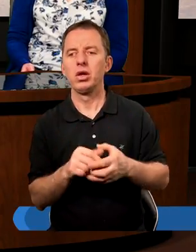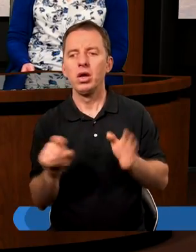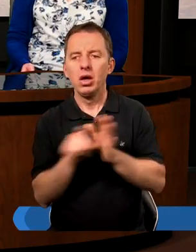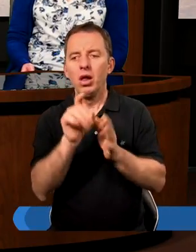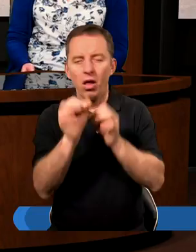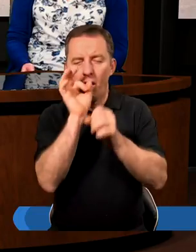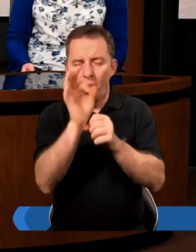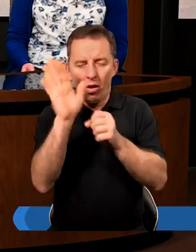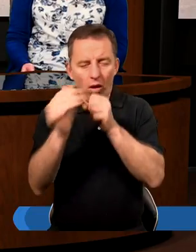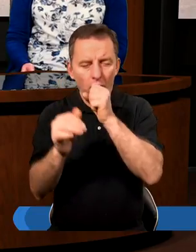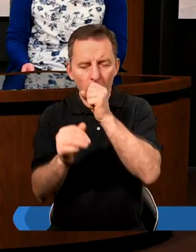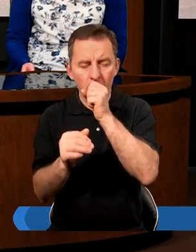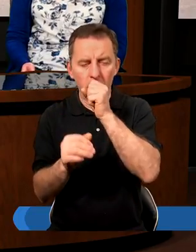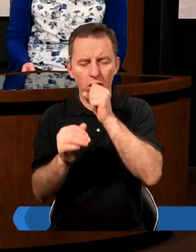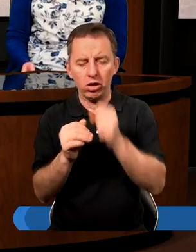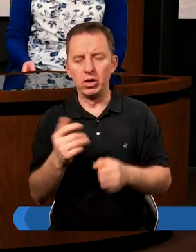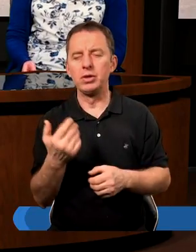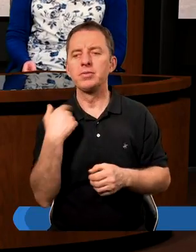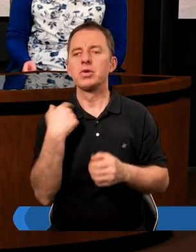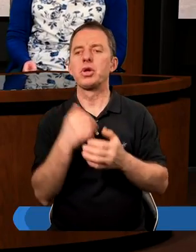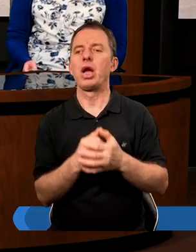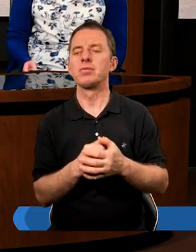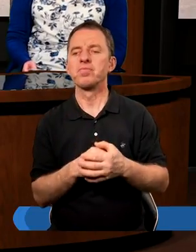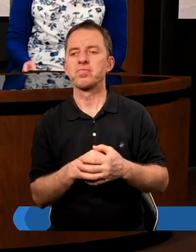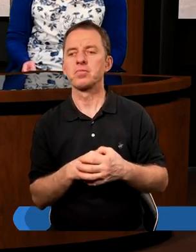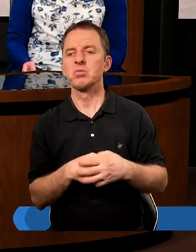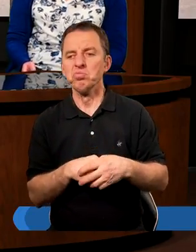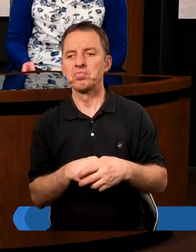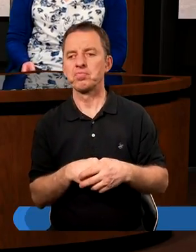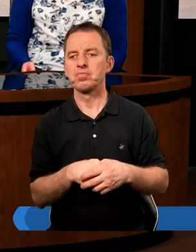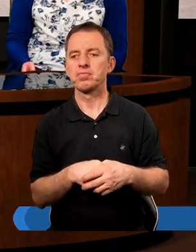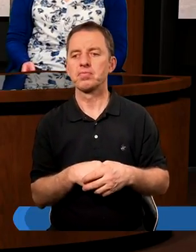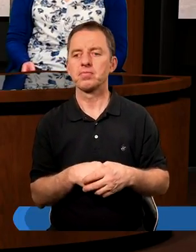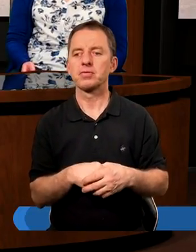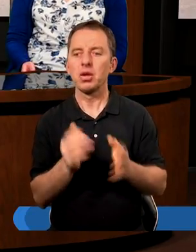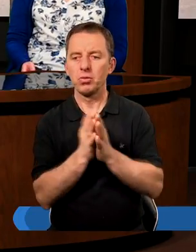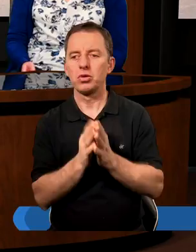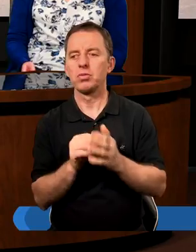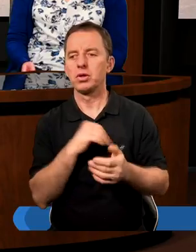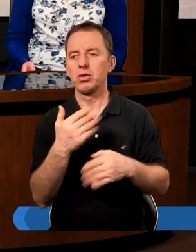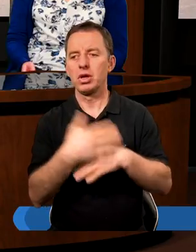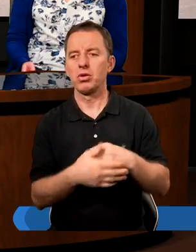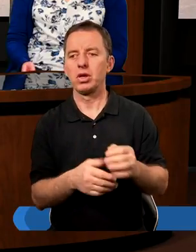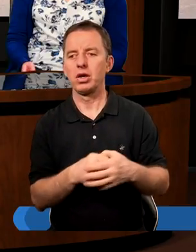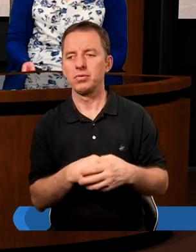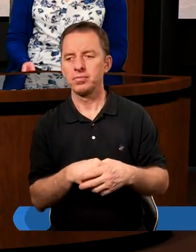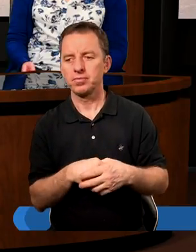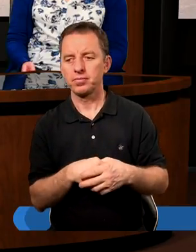Tyle dobrych słów o Bogu, który no jest i niech pozostanie inspiracją naszego życia. Może pomódlmy się na zakończenie.